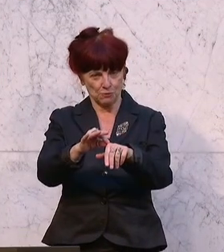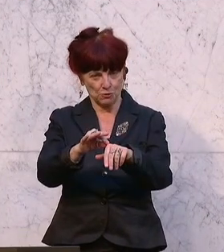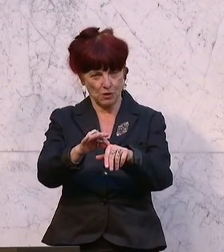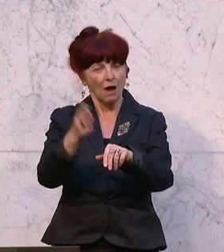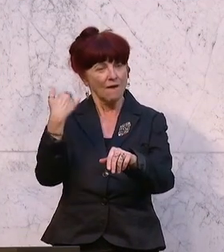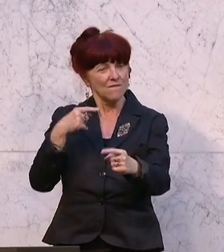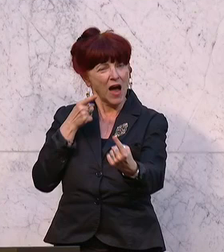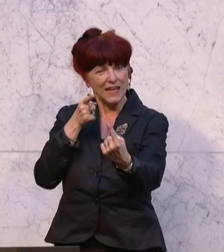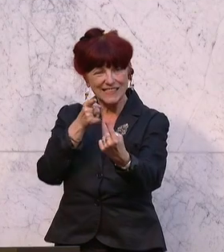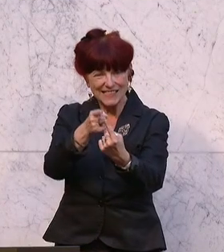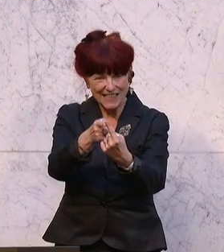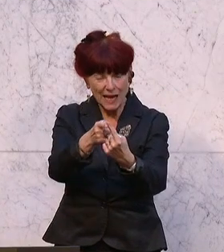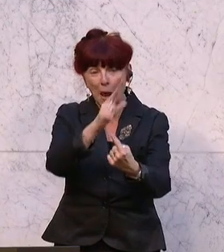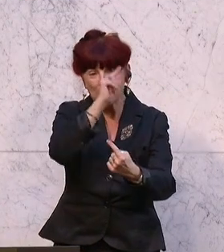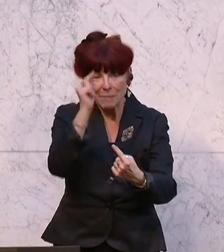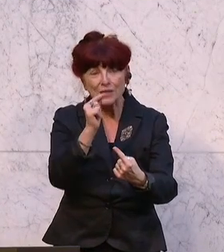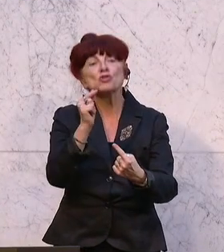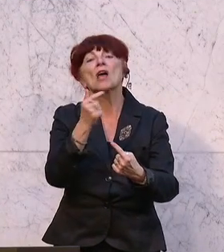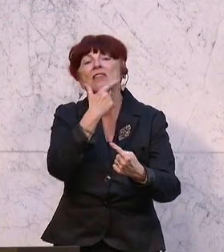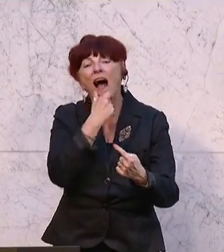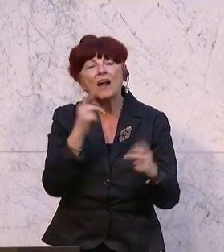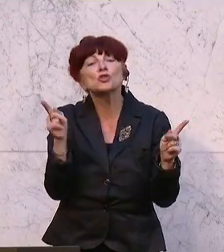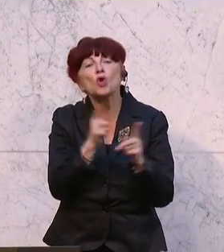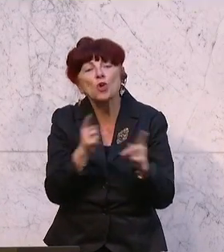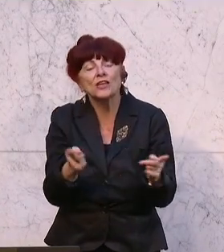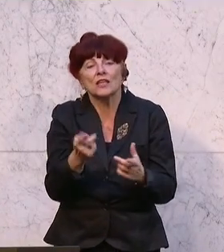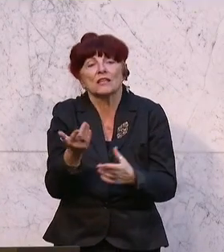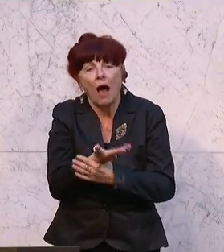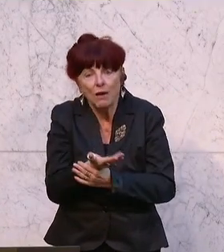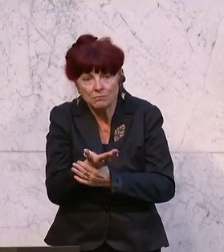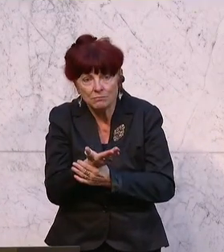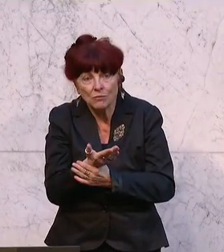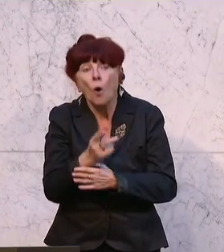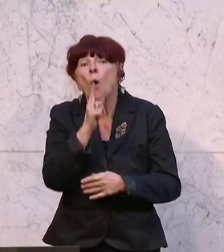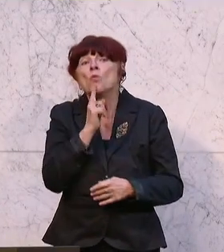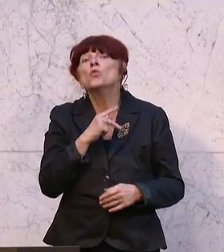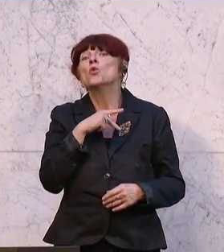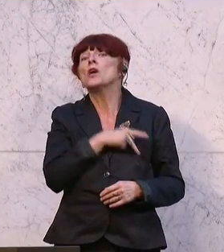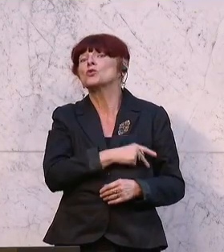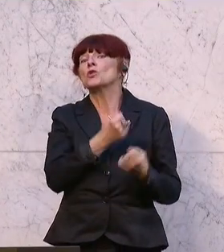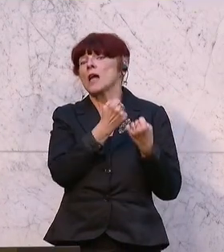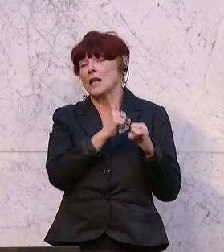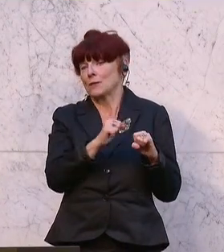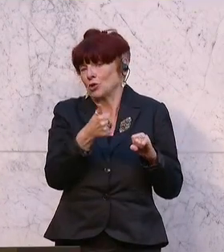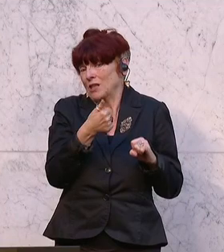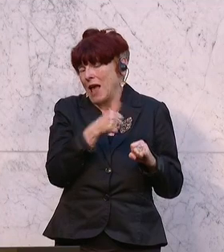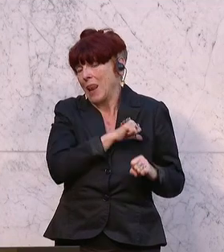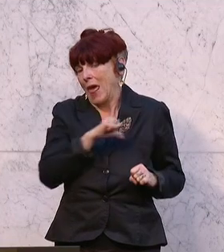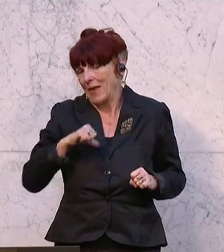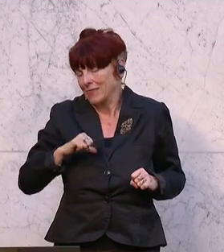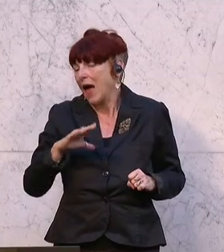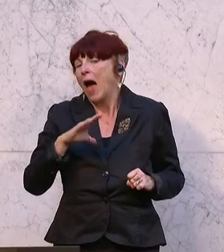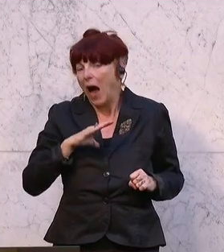Armut im Alter zu verhindern, dann war es nicht nur die Sozialdemokratie, aber es waren die Sozialdemokratinnen und